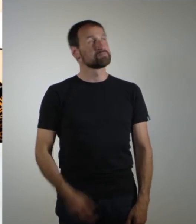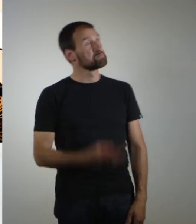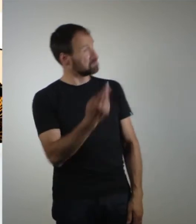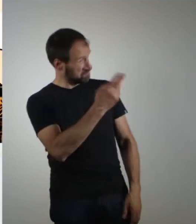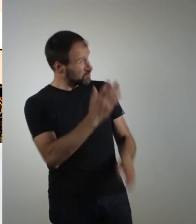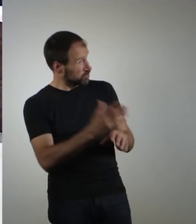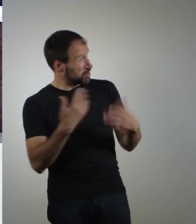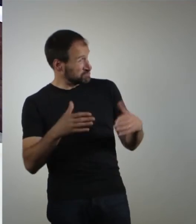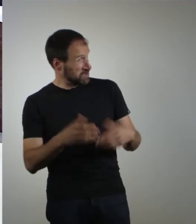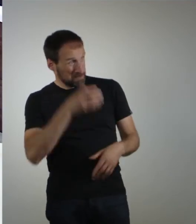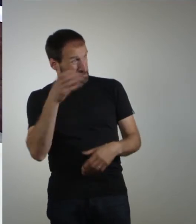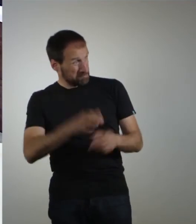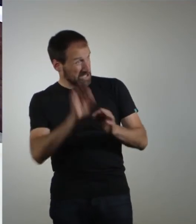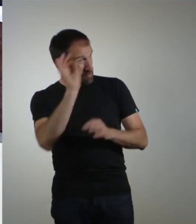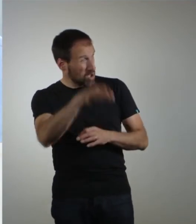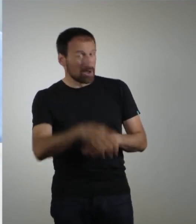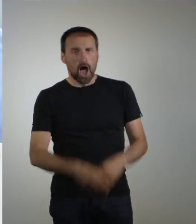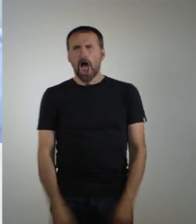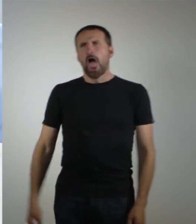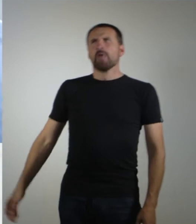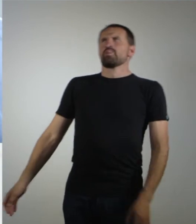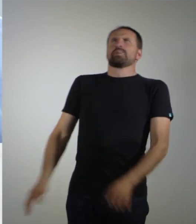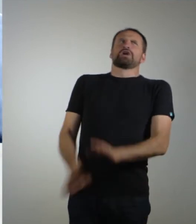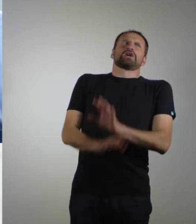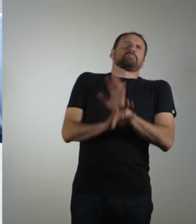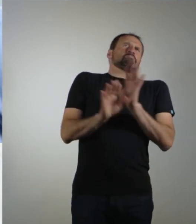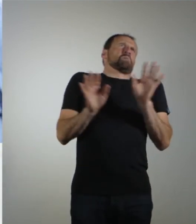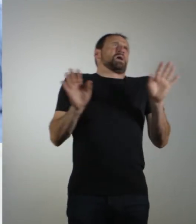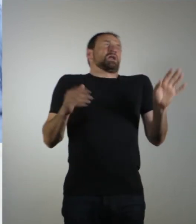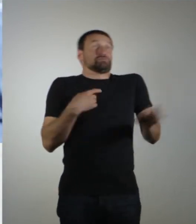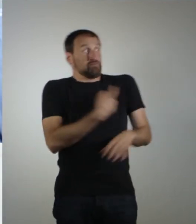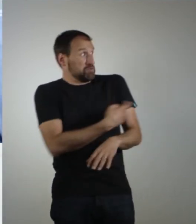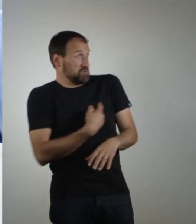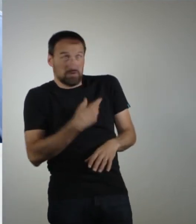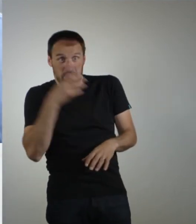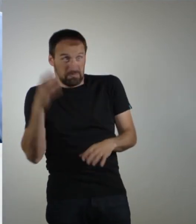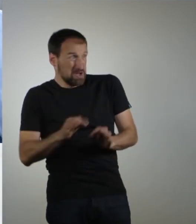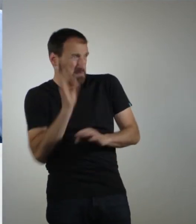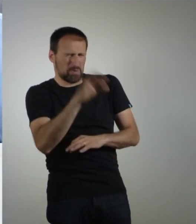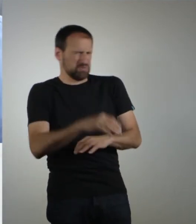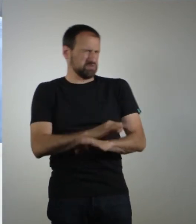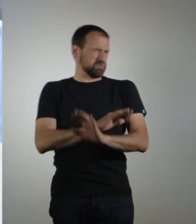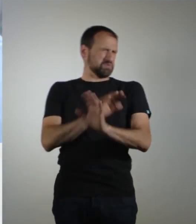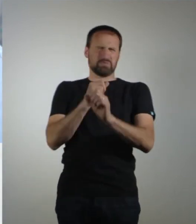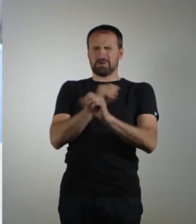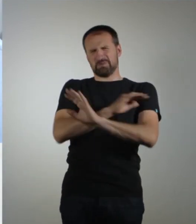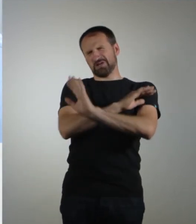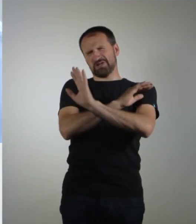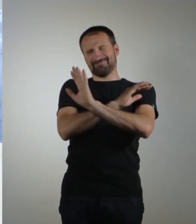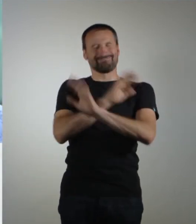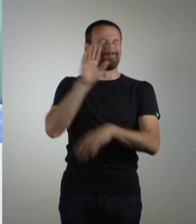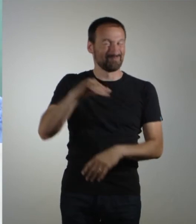Abfelschorle Habt ihr auch schon mal Bierpong gespielt? Nein! Niemals. Wir würden Bierpong spielen. Nein, sowas macht man doch nicht. Ja,